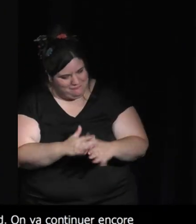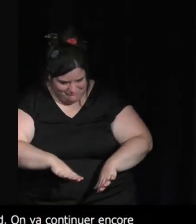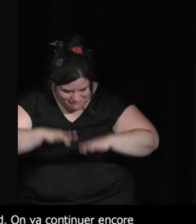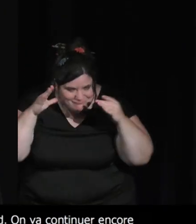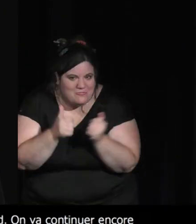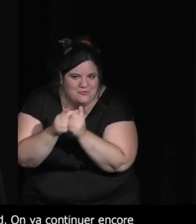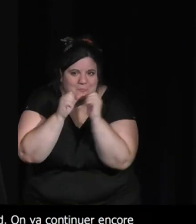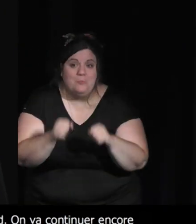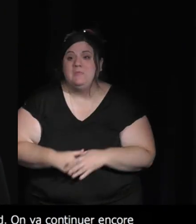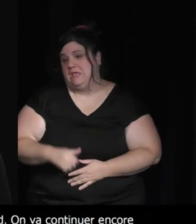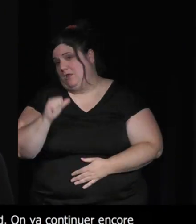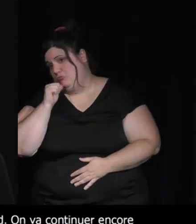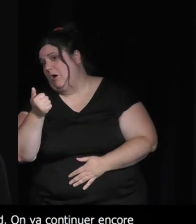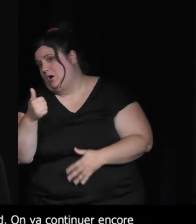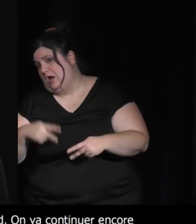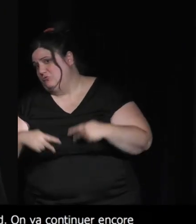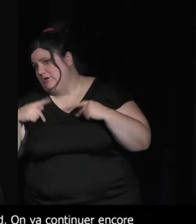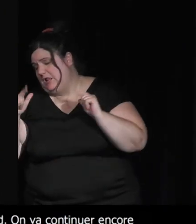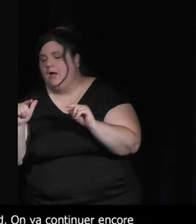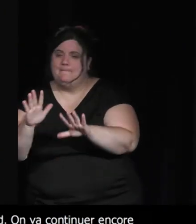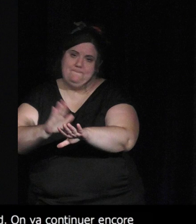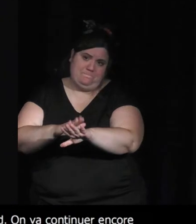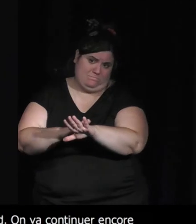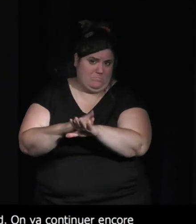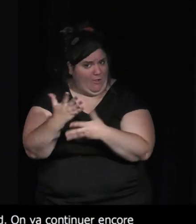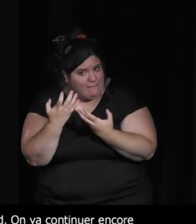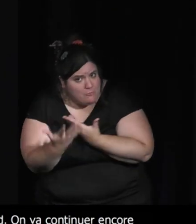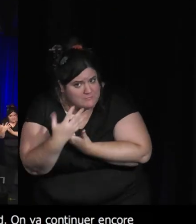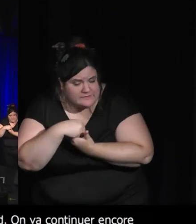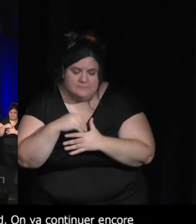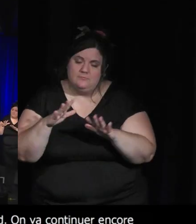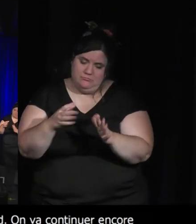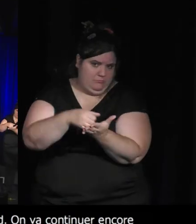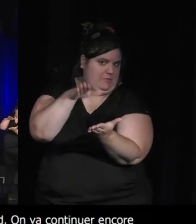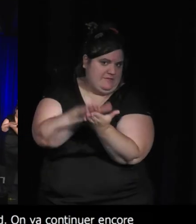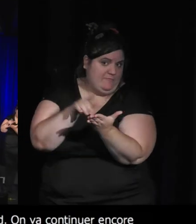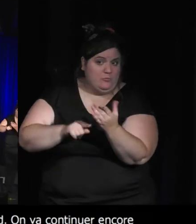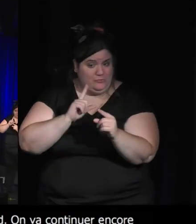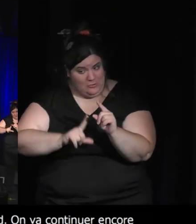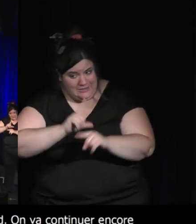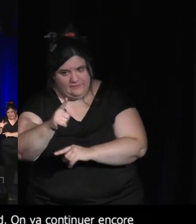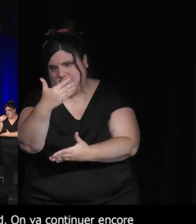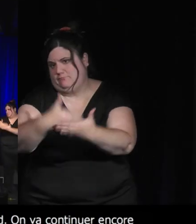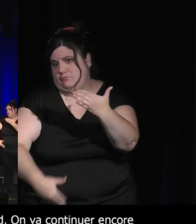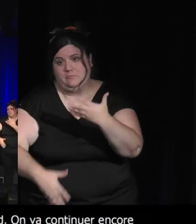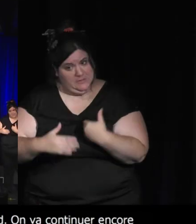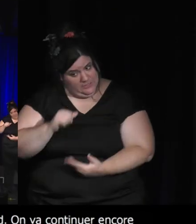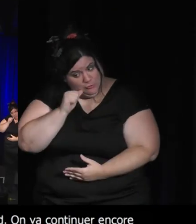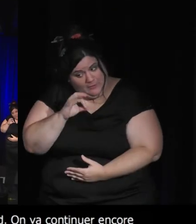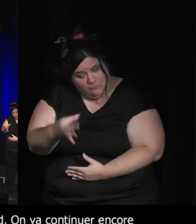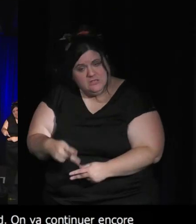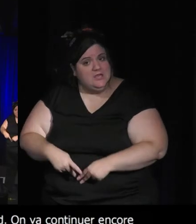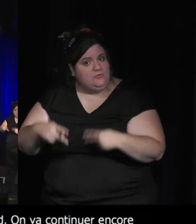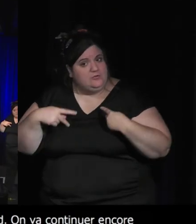sinon demain encore un peu des ateliers alors si vous voulez participer maintenant il faut y aller maintenant parce que le festival se termine lundi mais demain on aura encore des ateliers d